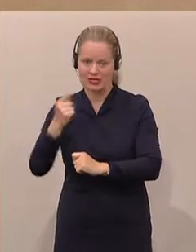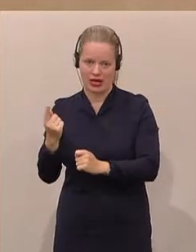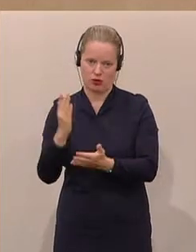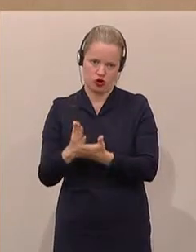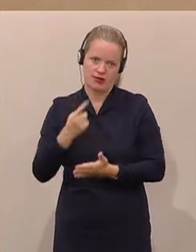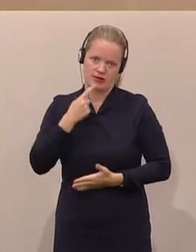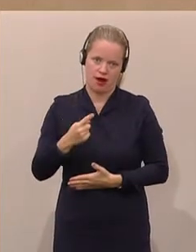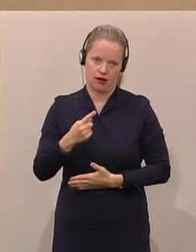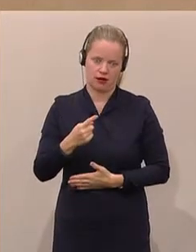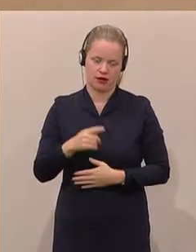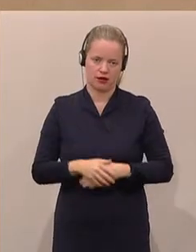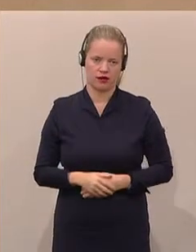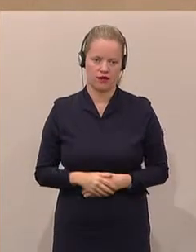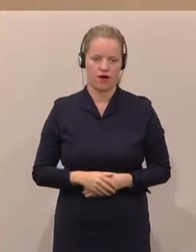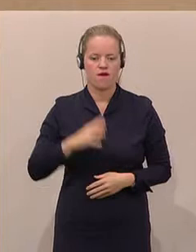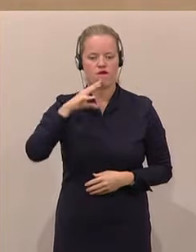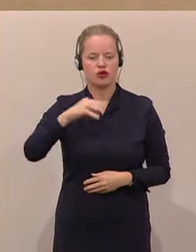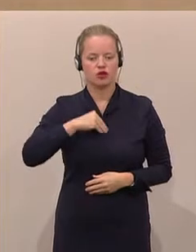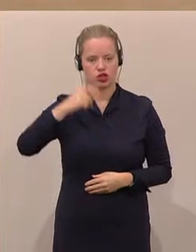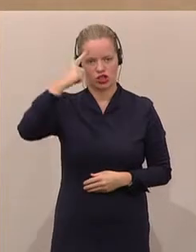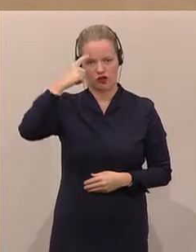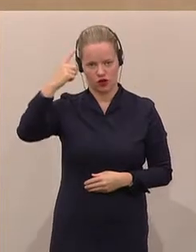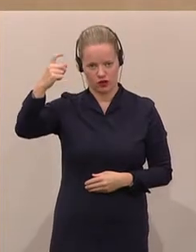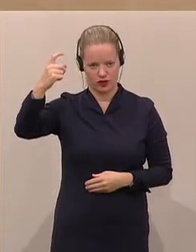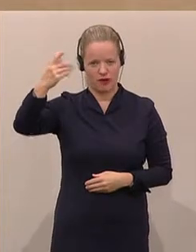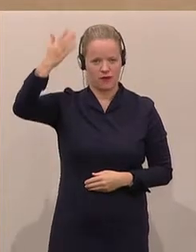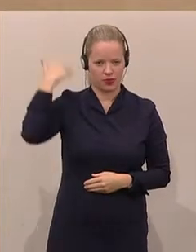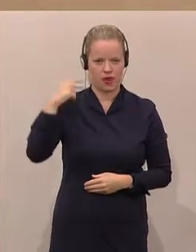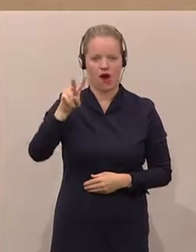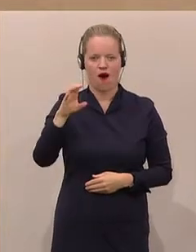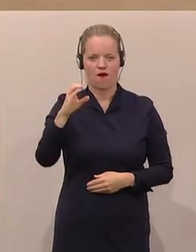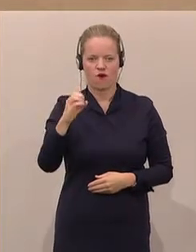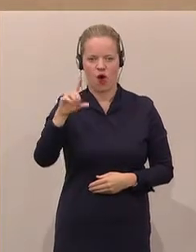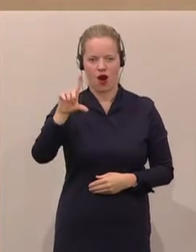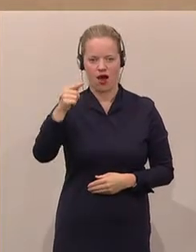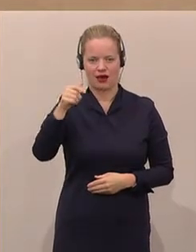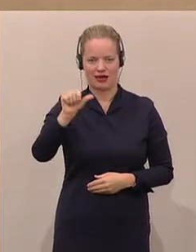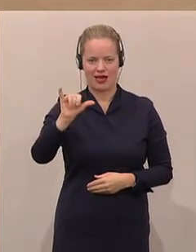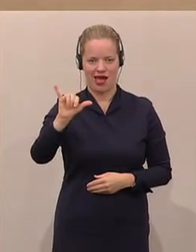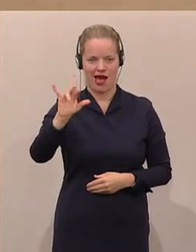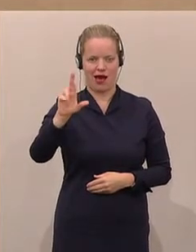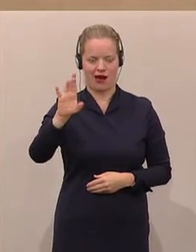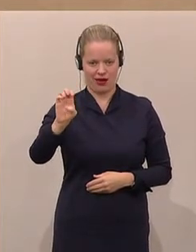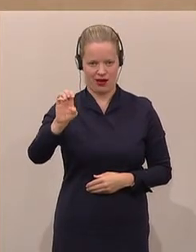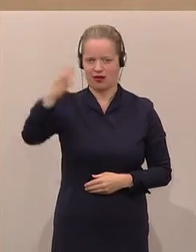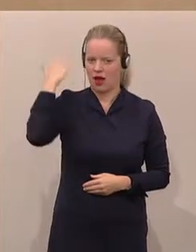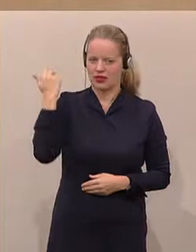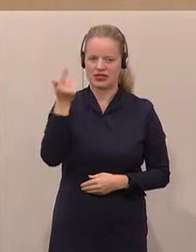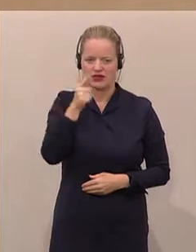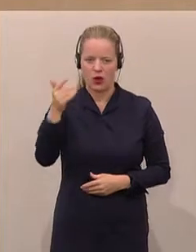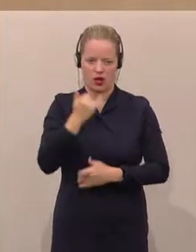Vordenker und französischer Philosoph Voltaire hat es bereits vor 200 Jahren gesagt und formuliert,